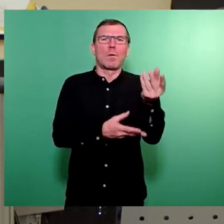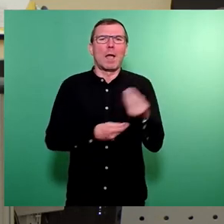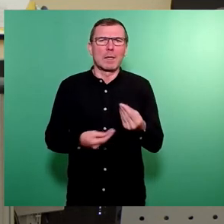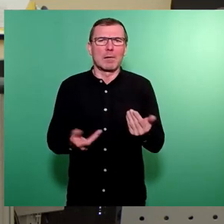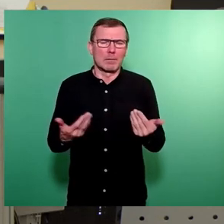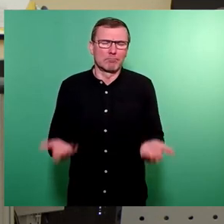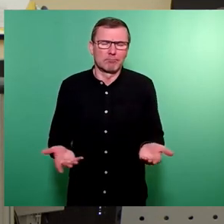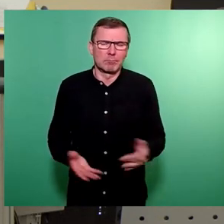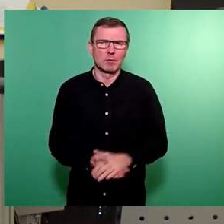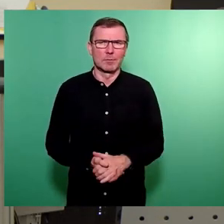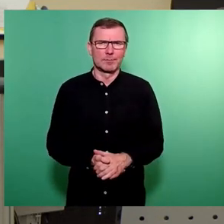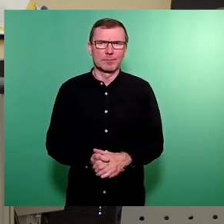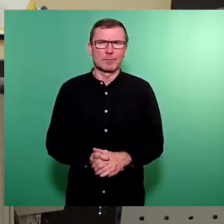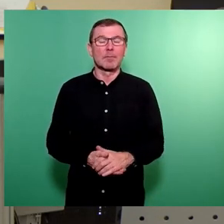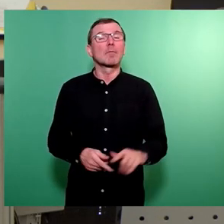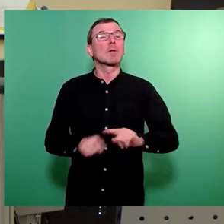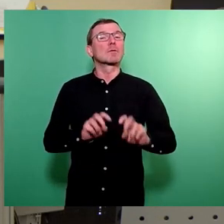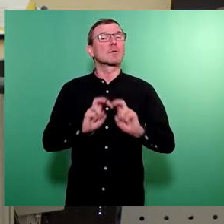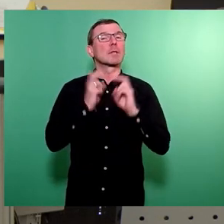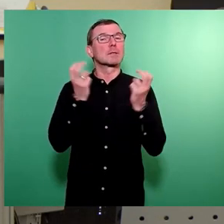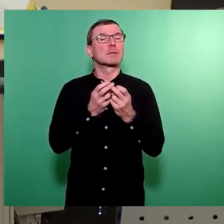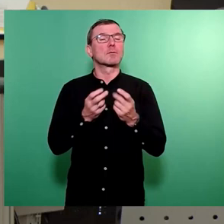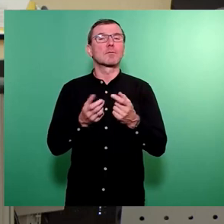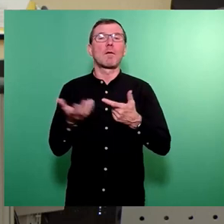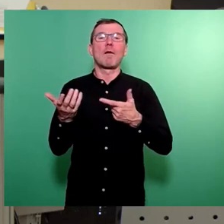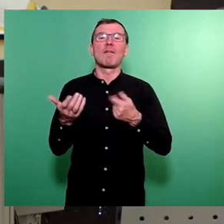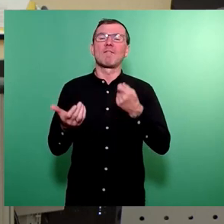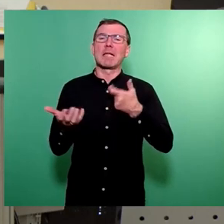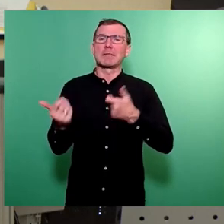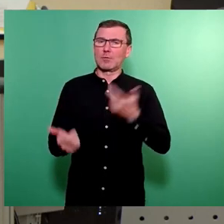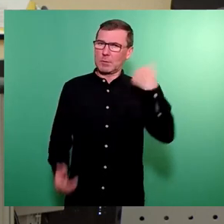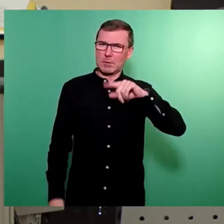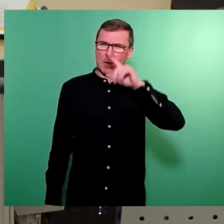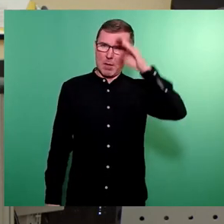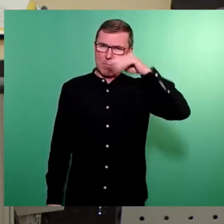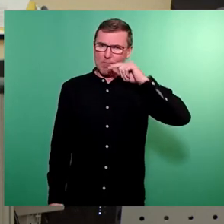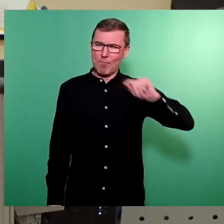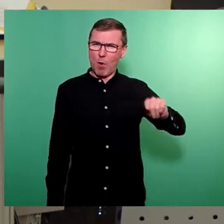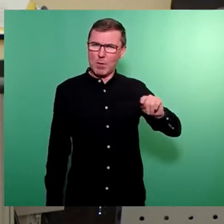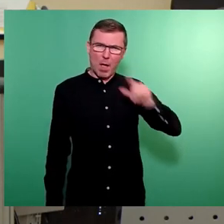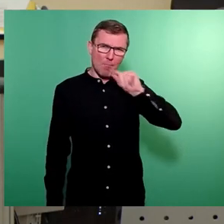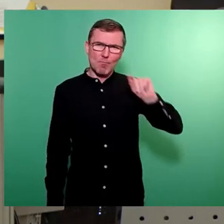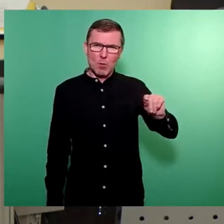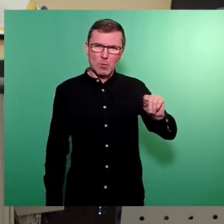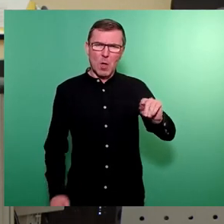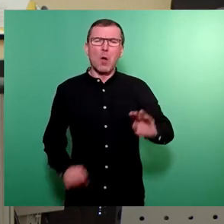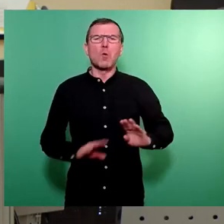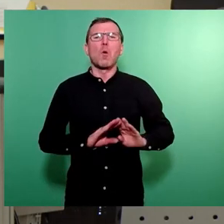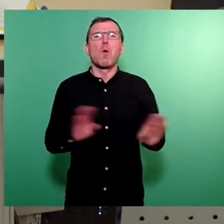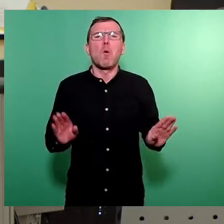Die Sondersitzung des Finanzausschusses am vergangenen Montag blieb ohne weitere